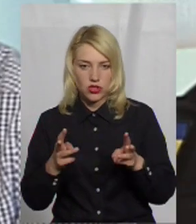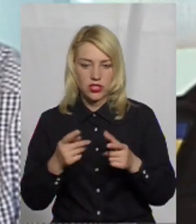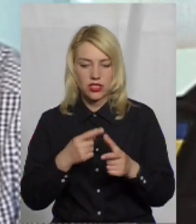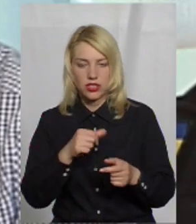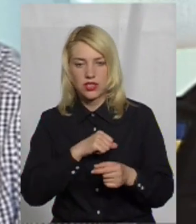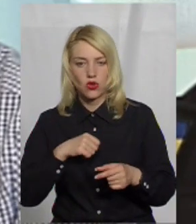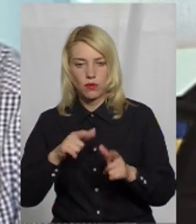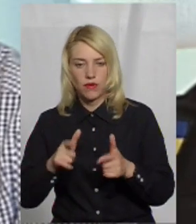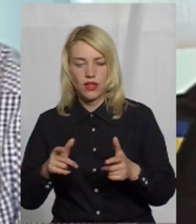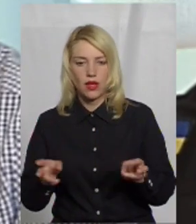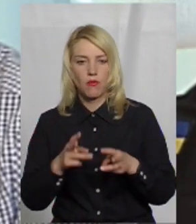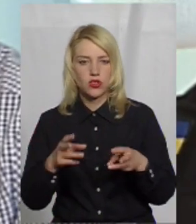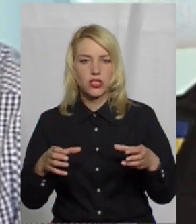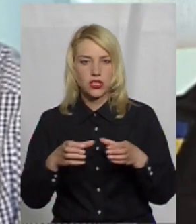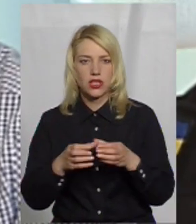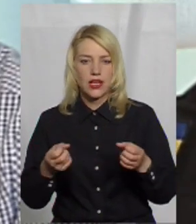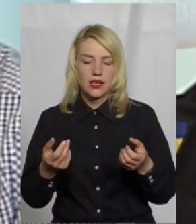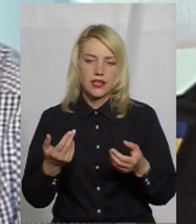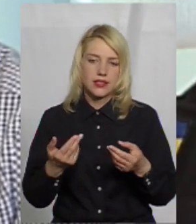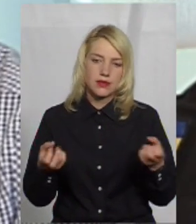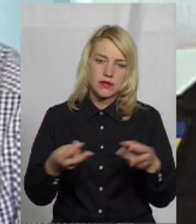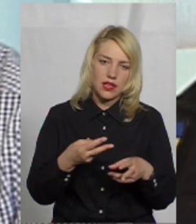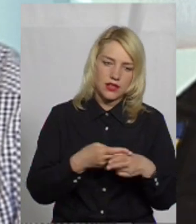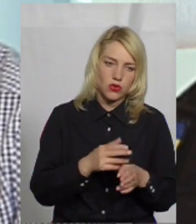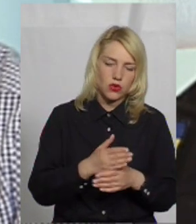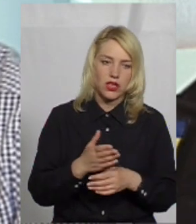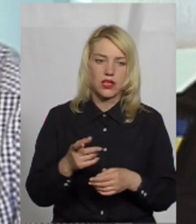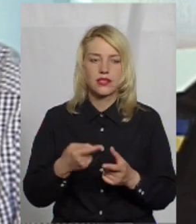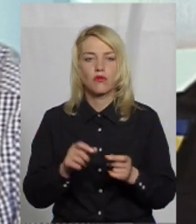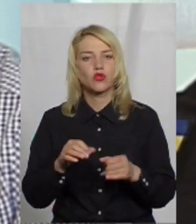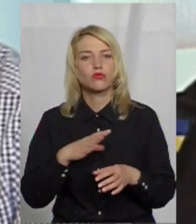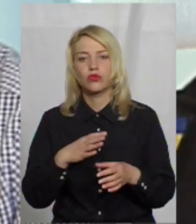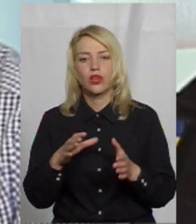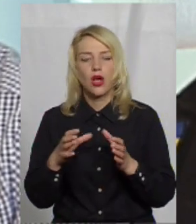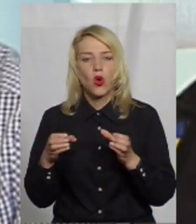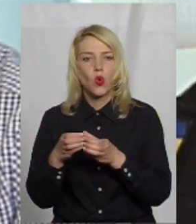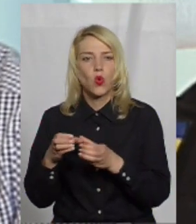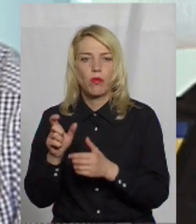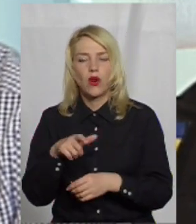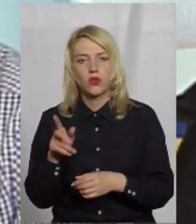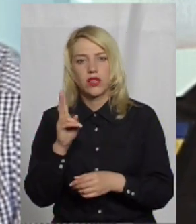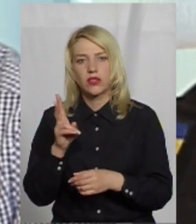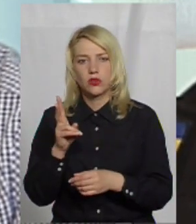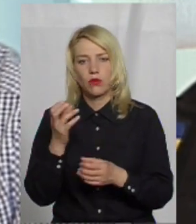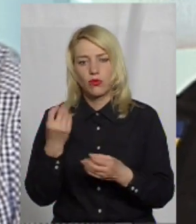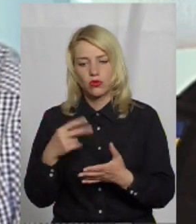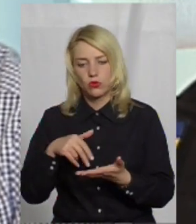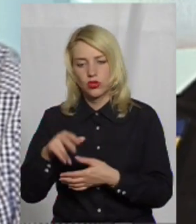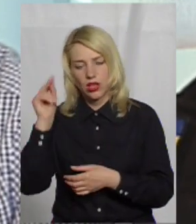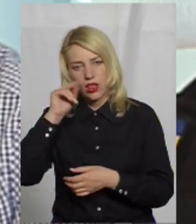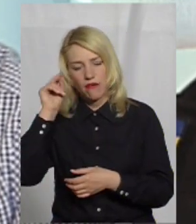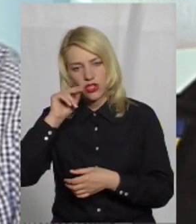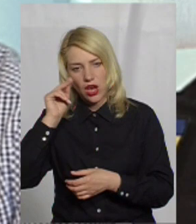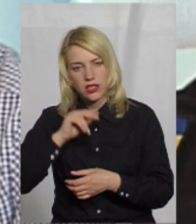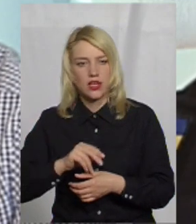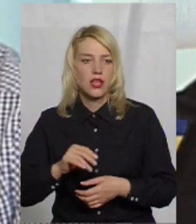добровільна пожежна дружина на пристосованій техніки, чи це добровільна пожежна дружина, це може бути група людей, які пройшли навчання з